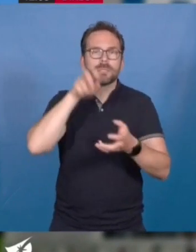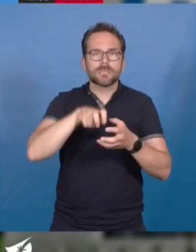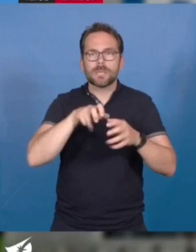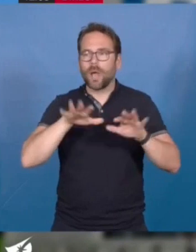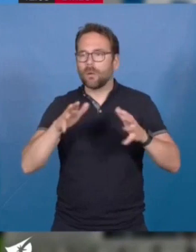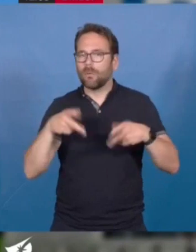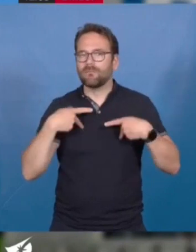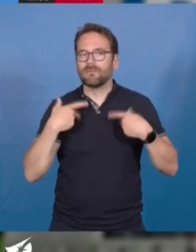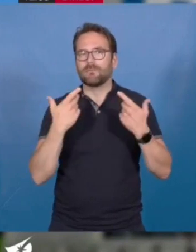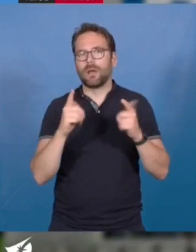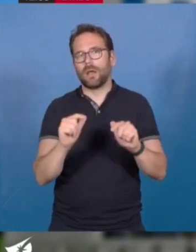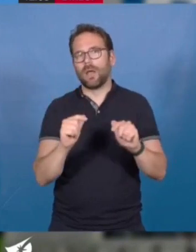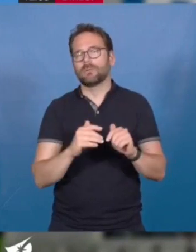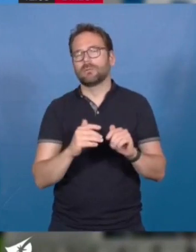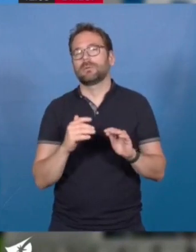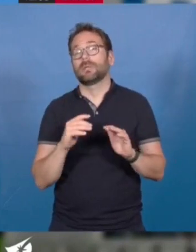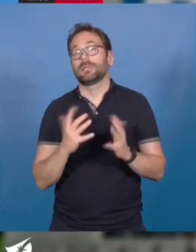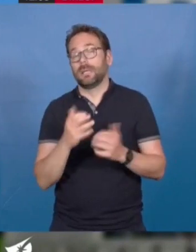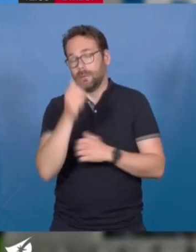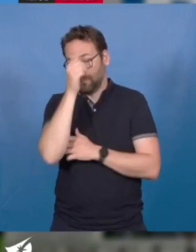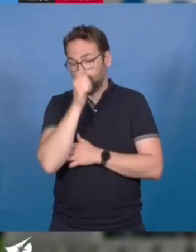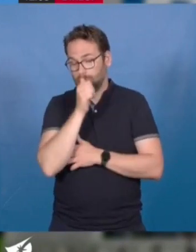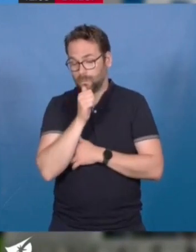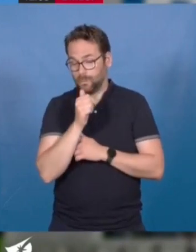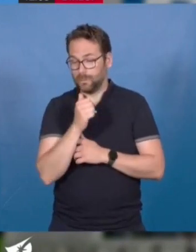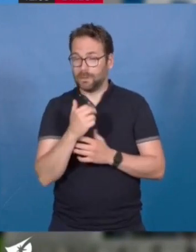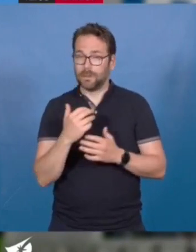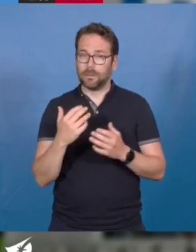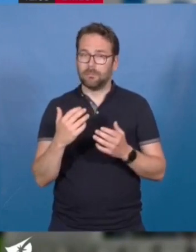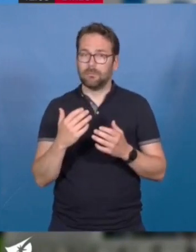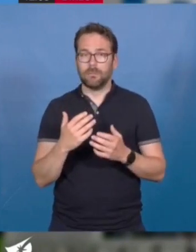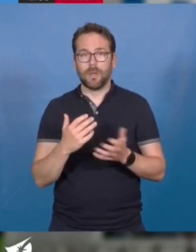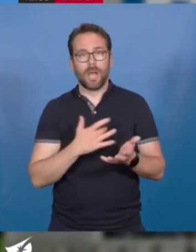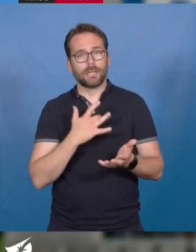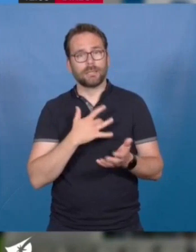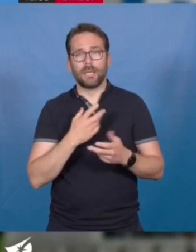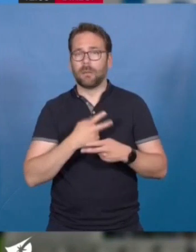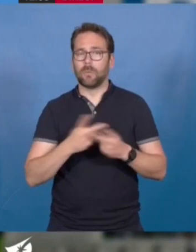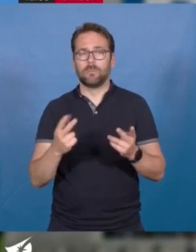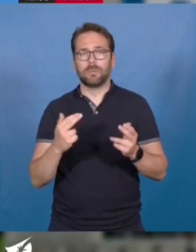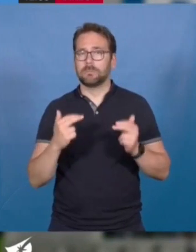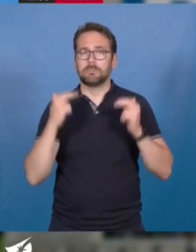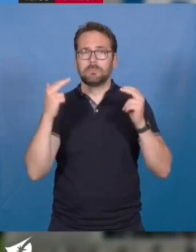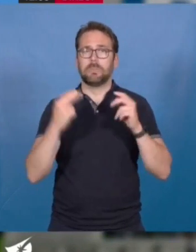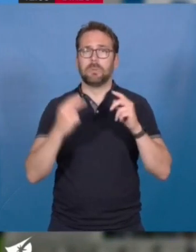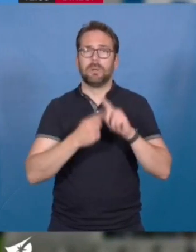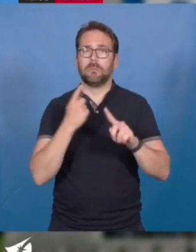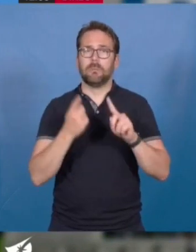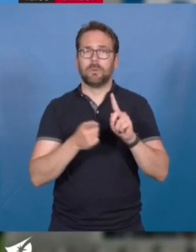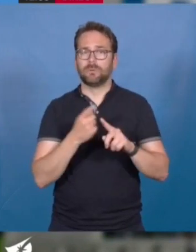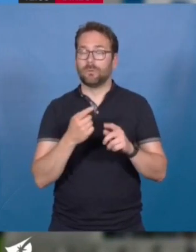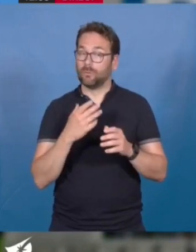c'est un musée de haute salubrité publique que nous allons mettre en œuvre